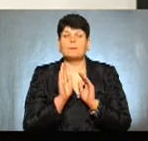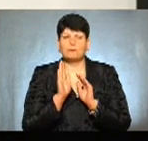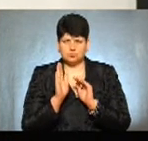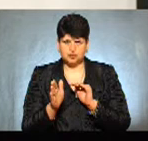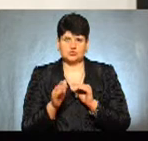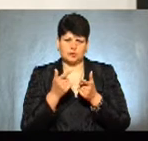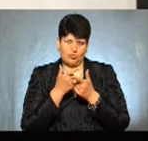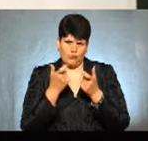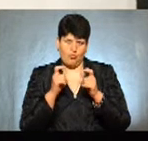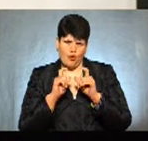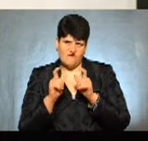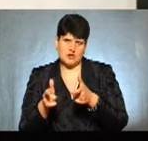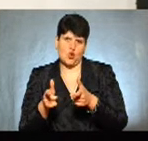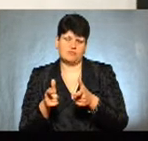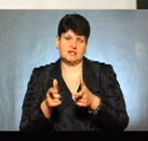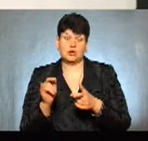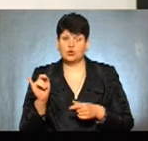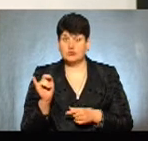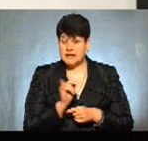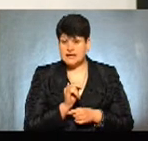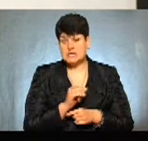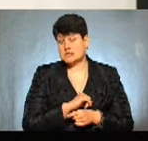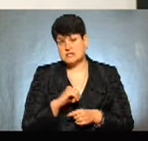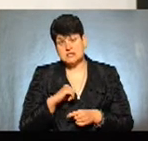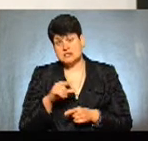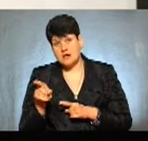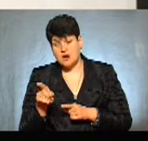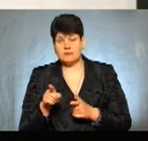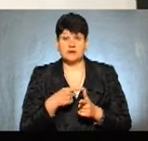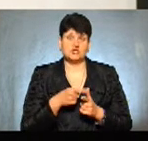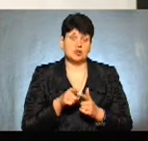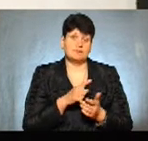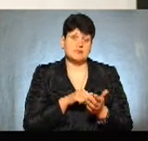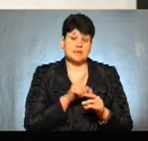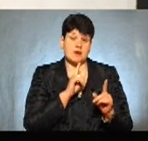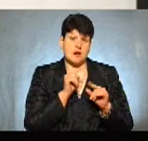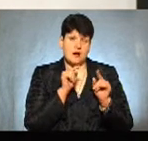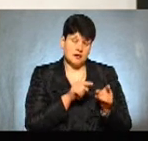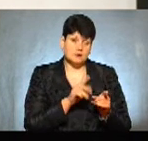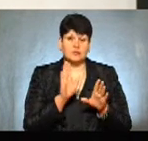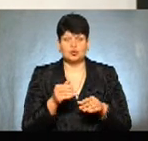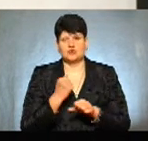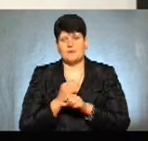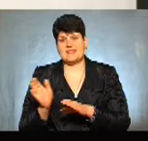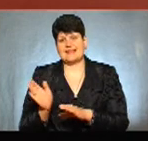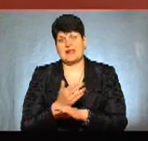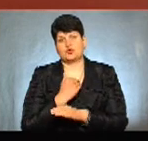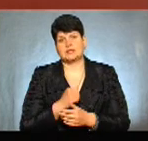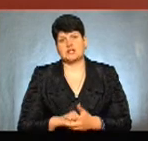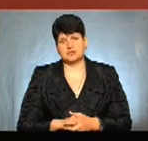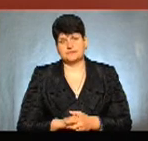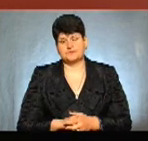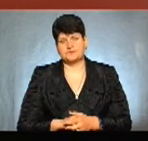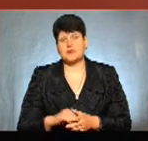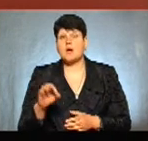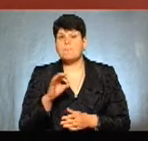буде повідомлено і, відповідно, чи самостійно, чи з силами міської ради буде здійснено демонтаж. Про нові